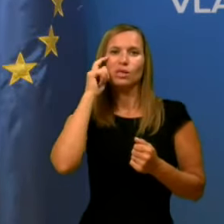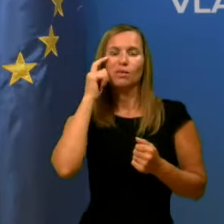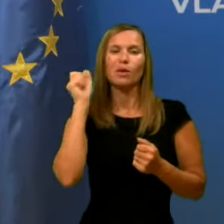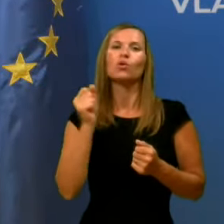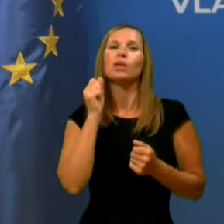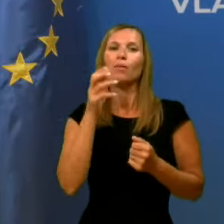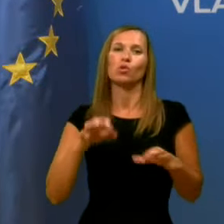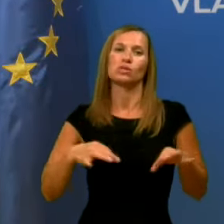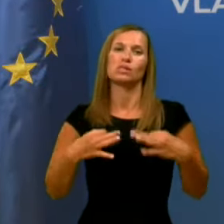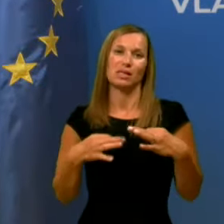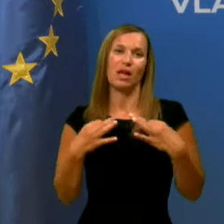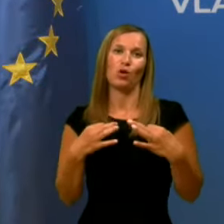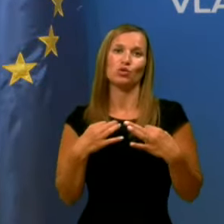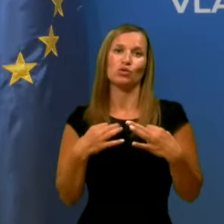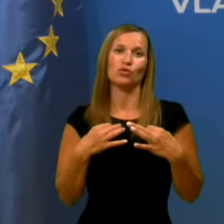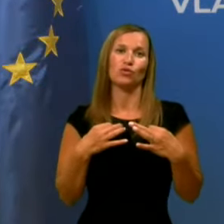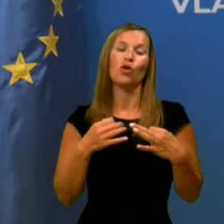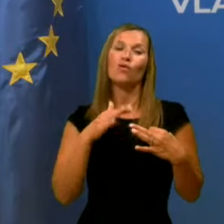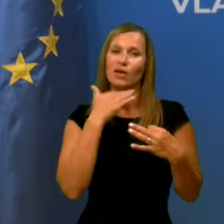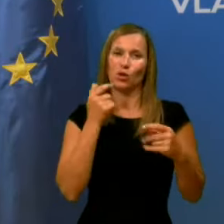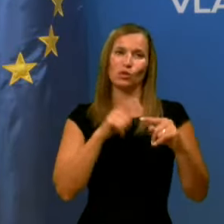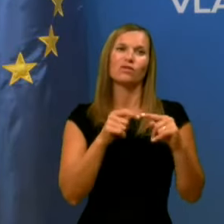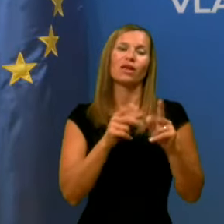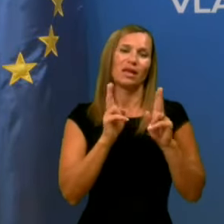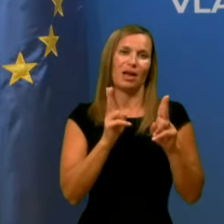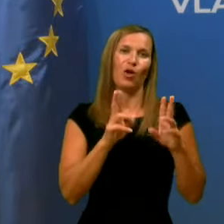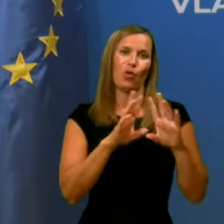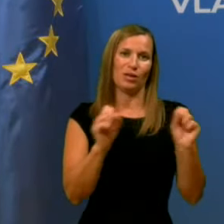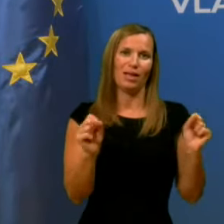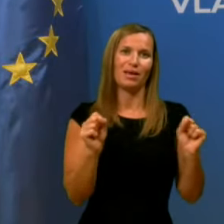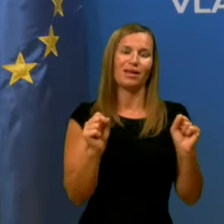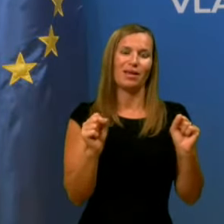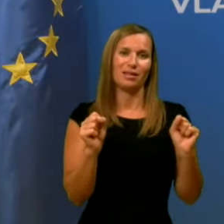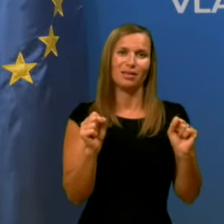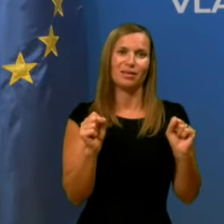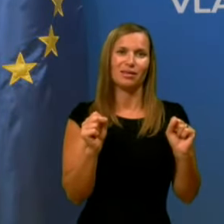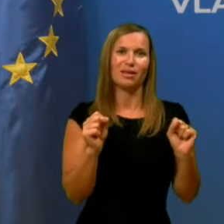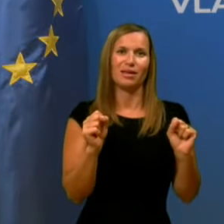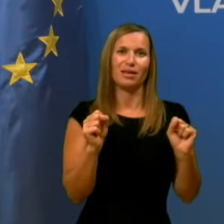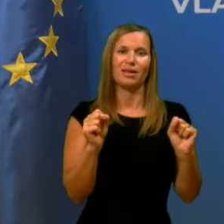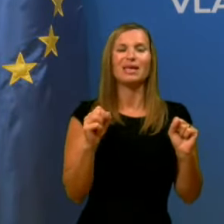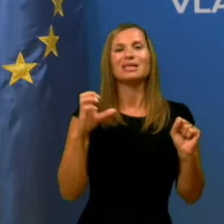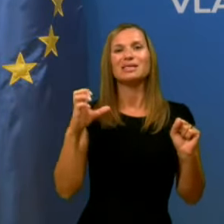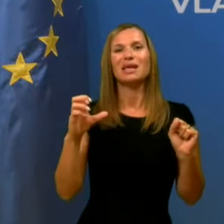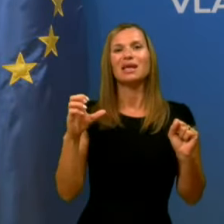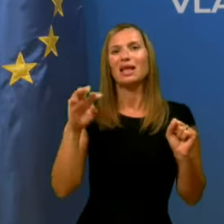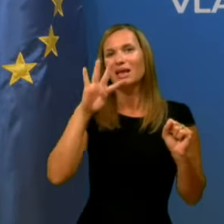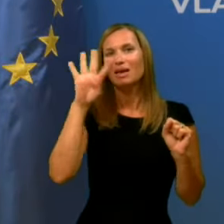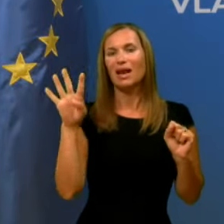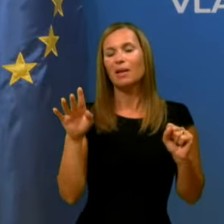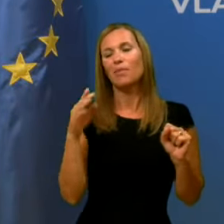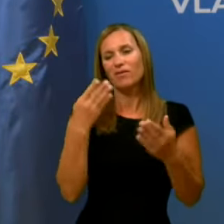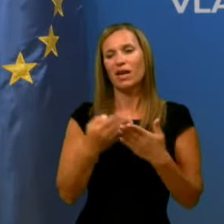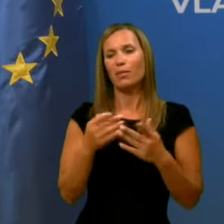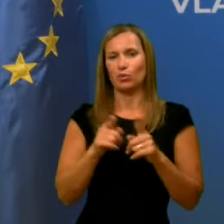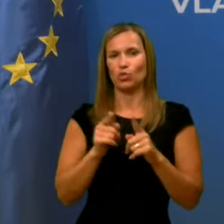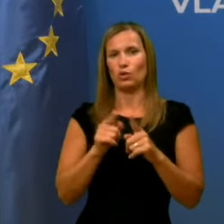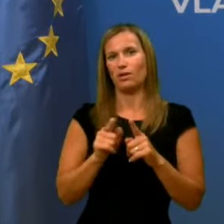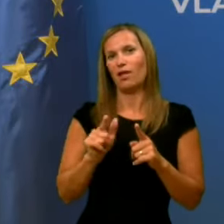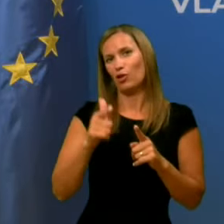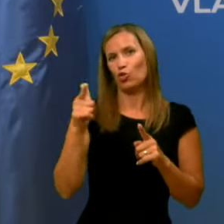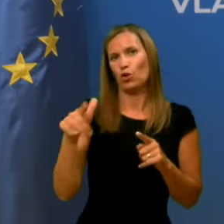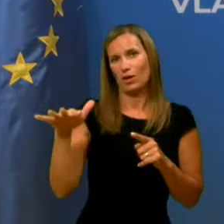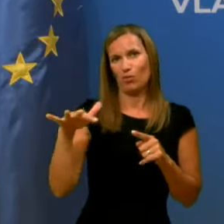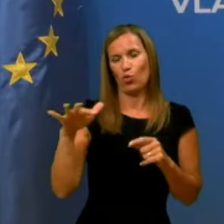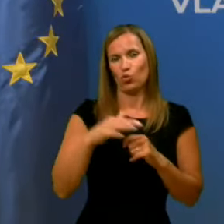da bo v zdravstvu veliko stvari lahko narejenih. Kolega Cigler Kralj pa verjamem, da tudi na tem področju. In